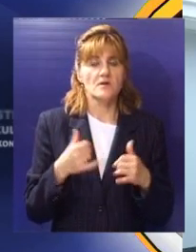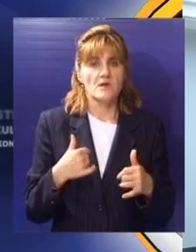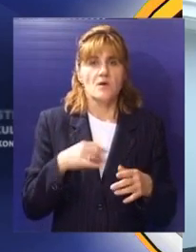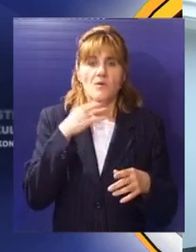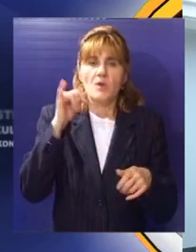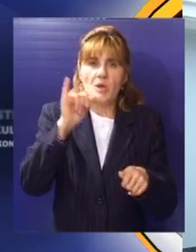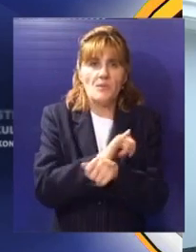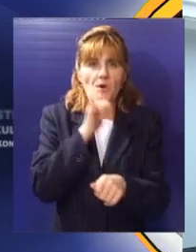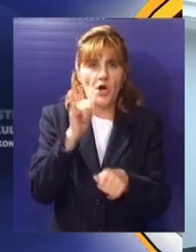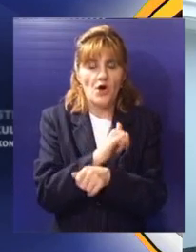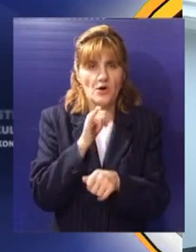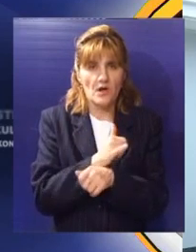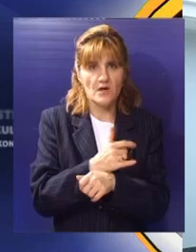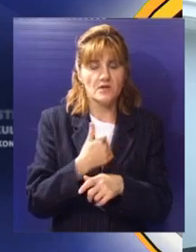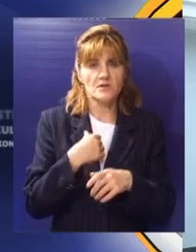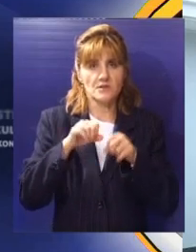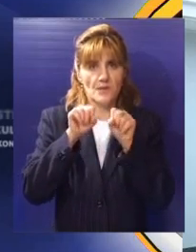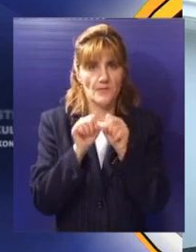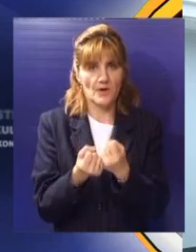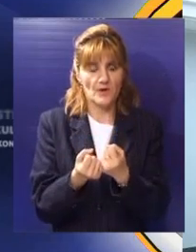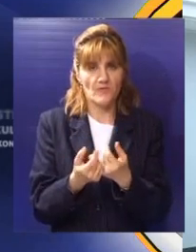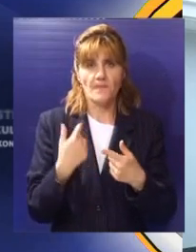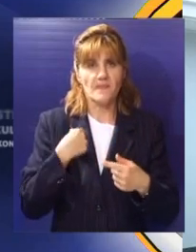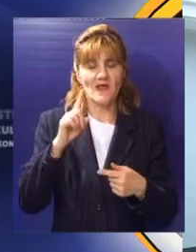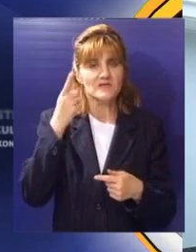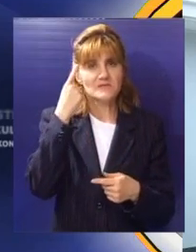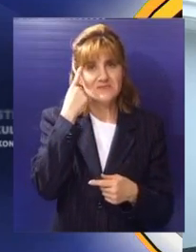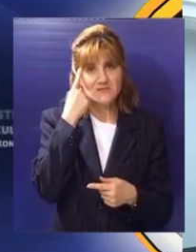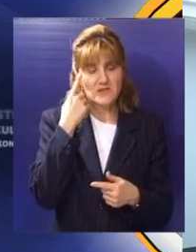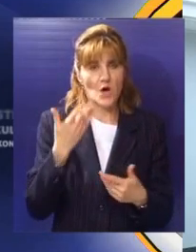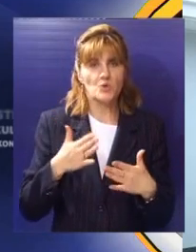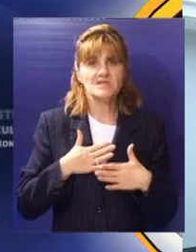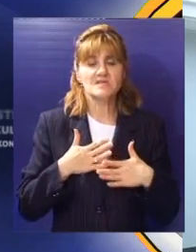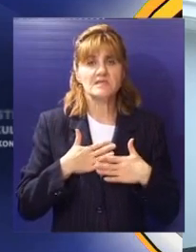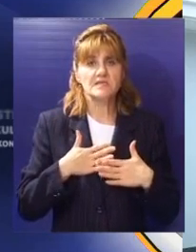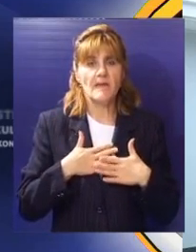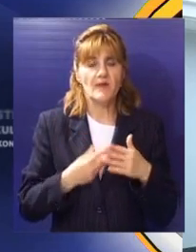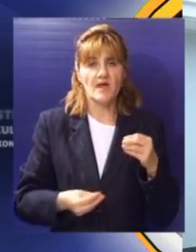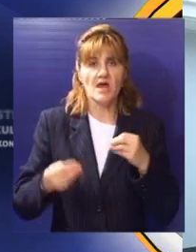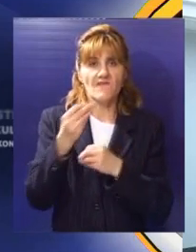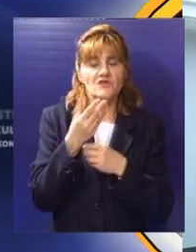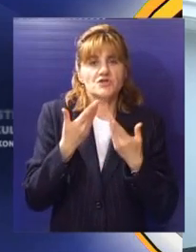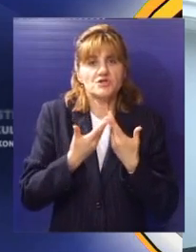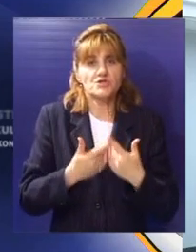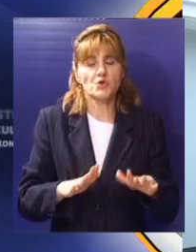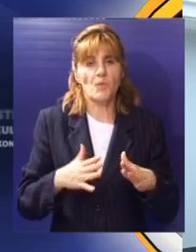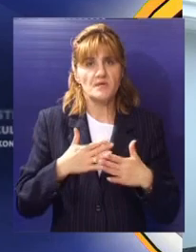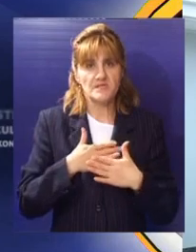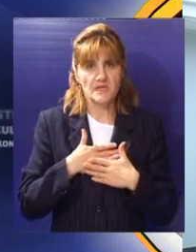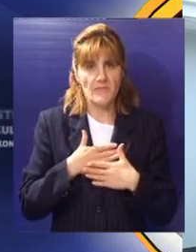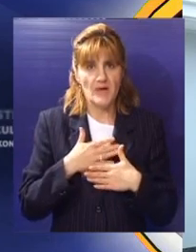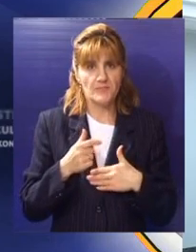pogrešne zbivanje pogrešne rešavanje tamo sam svugde bio ja nisam znao da pronađem sebe a sve sam i više i više gubio sebe